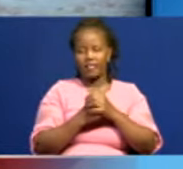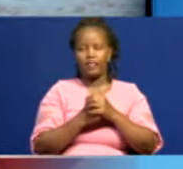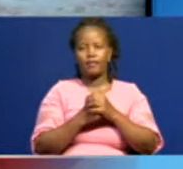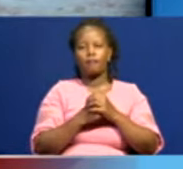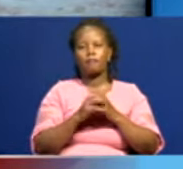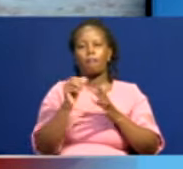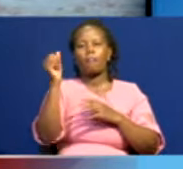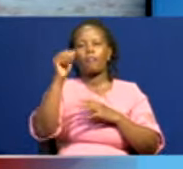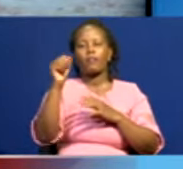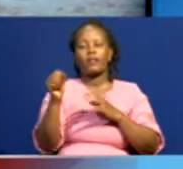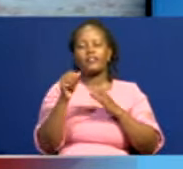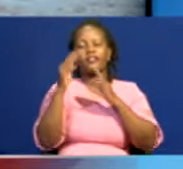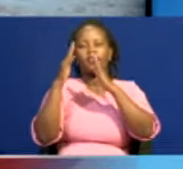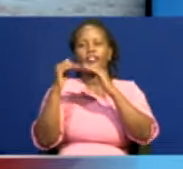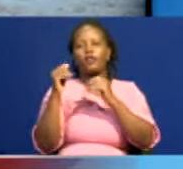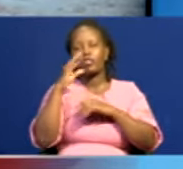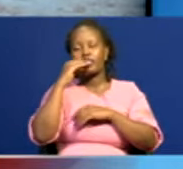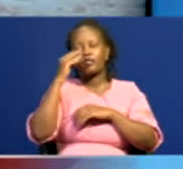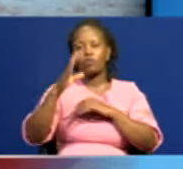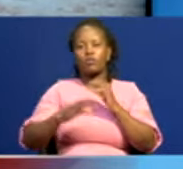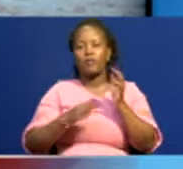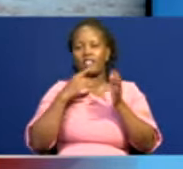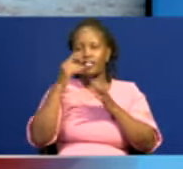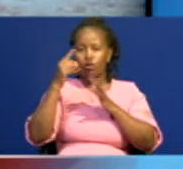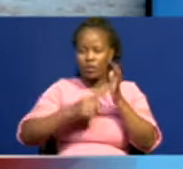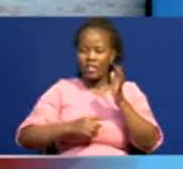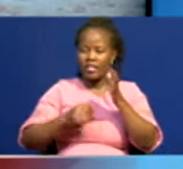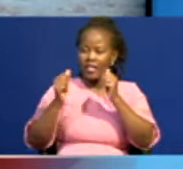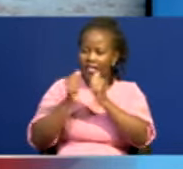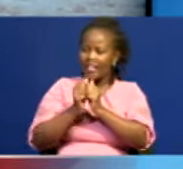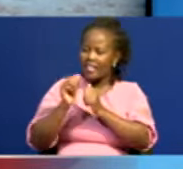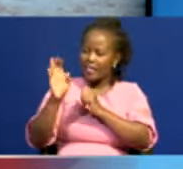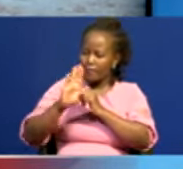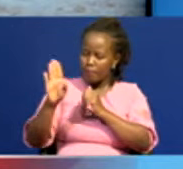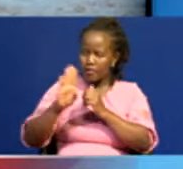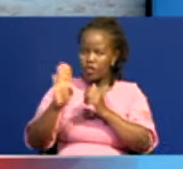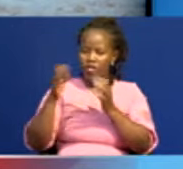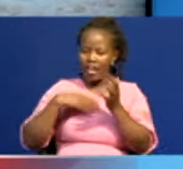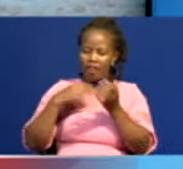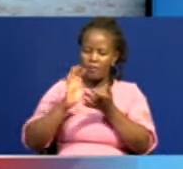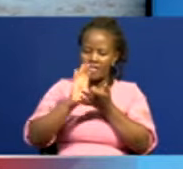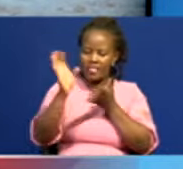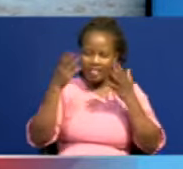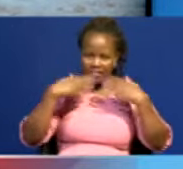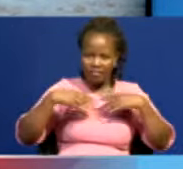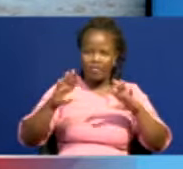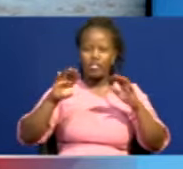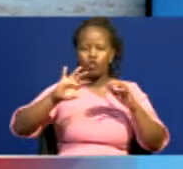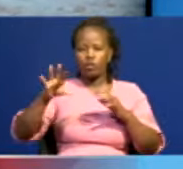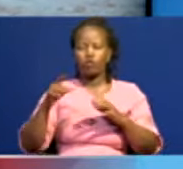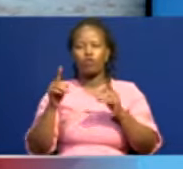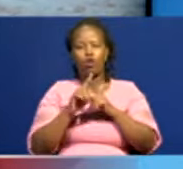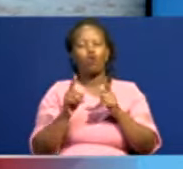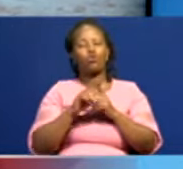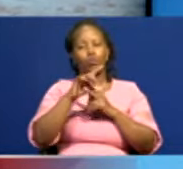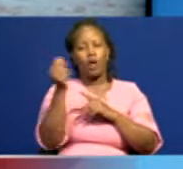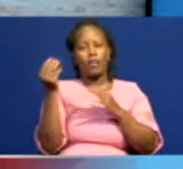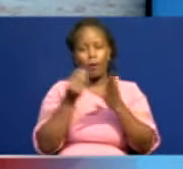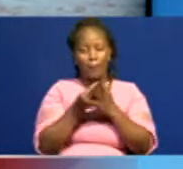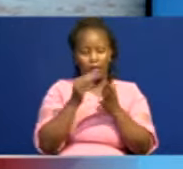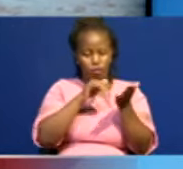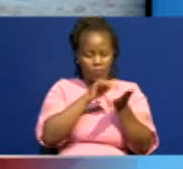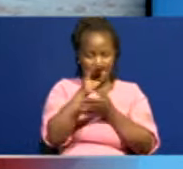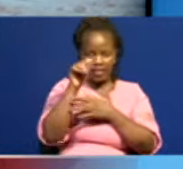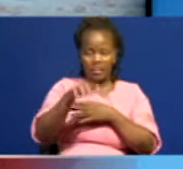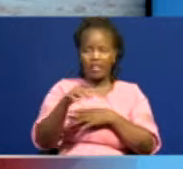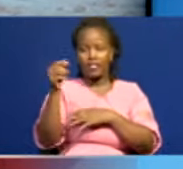ikulu Hussein Mohamed, shilingi bilioni kumi zimetumwa kwa kaunti na mgao mungine sawia utatuma mwishoni mawikihi.